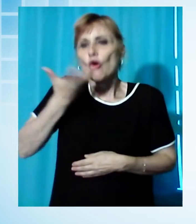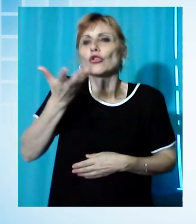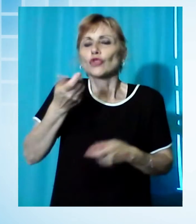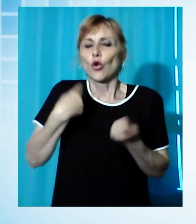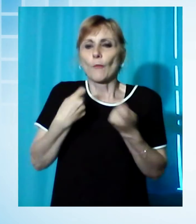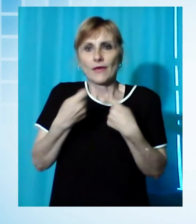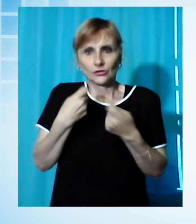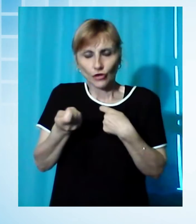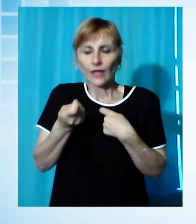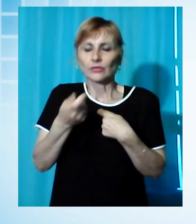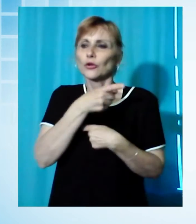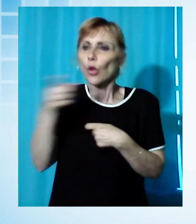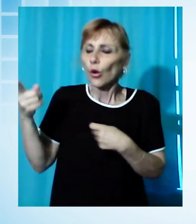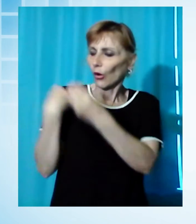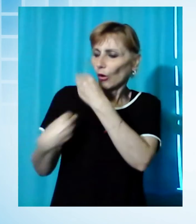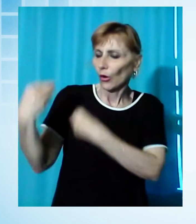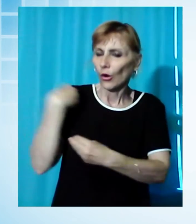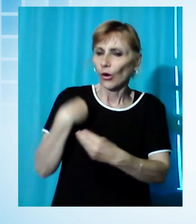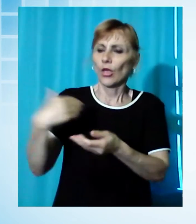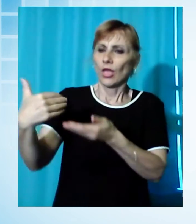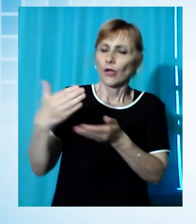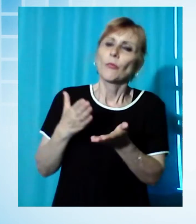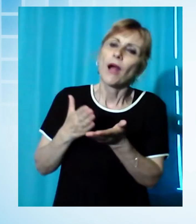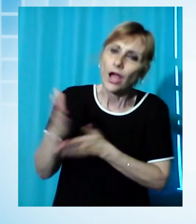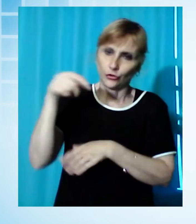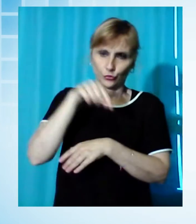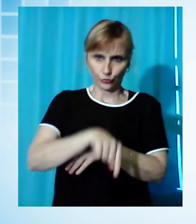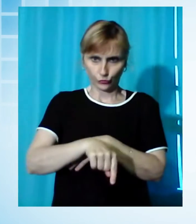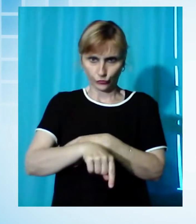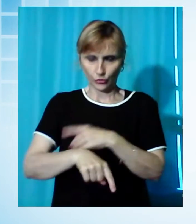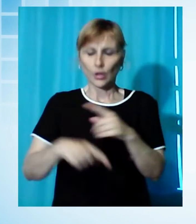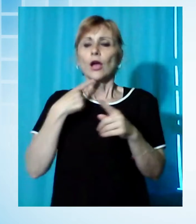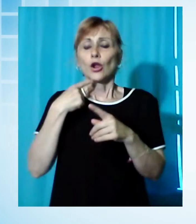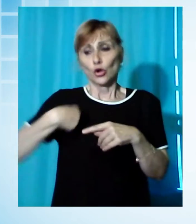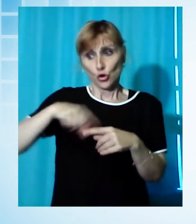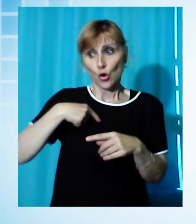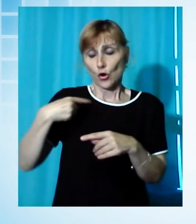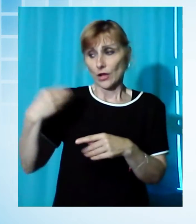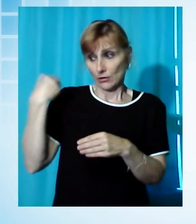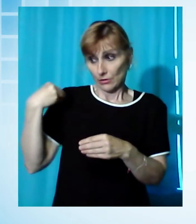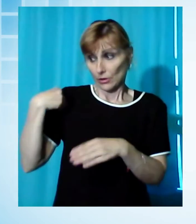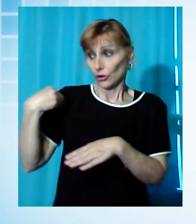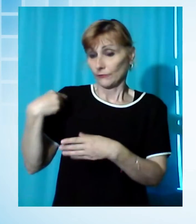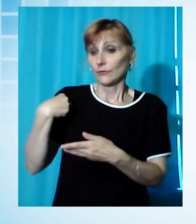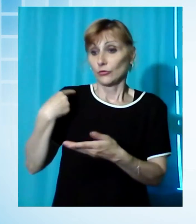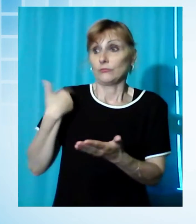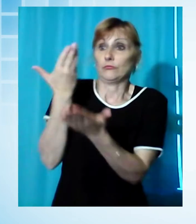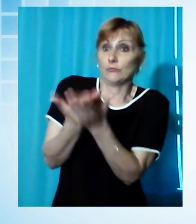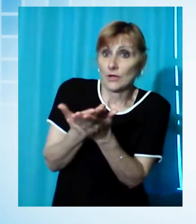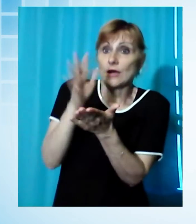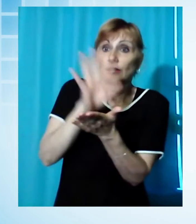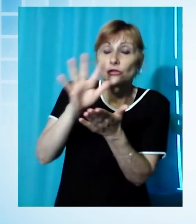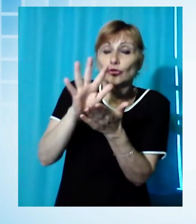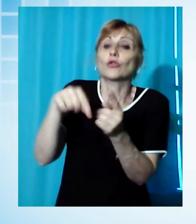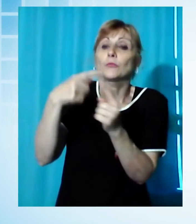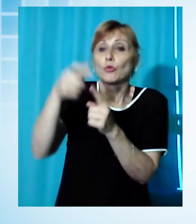noi la riendirizzeremo ovviamente alla Regione e agli organi di più alto livello. È importante sospendere gli effetti giuridici dei titoli